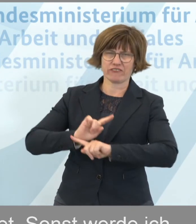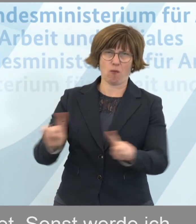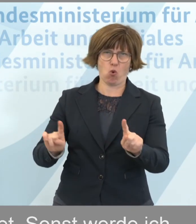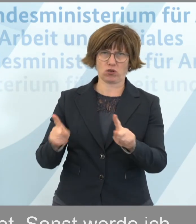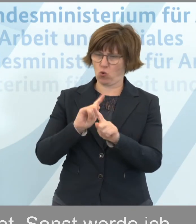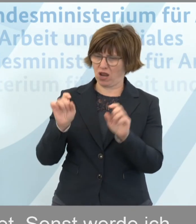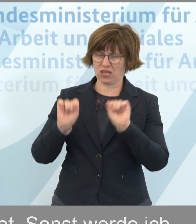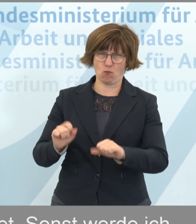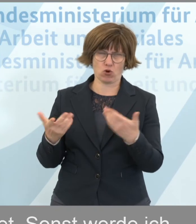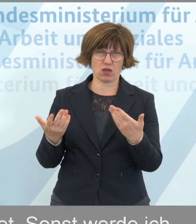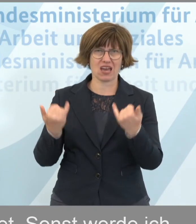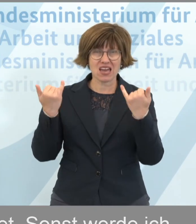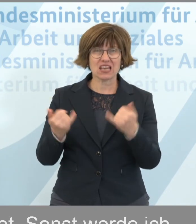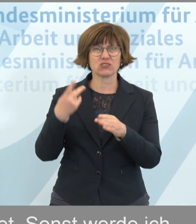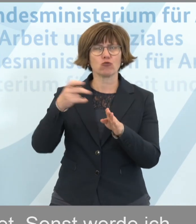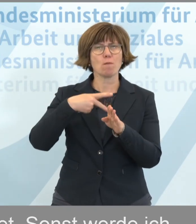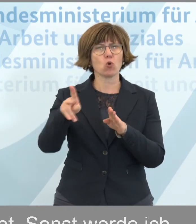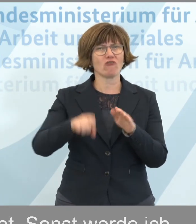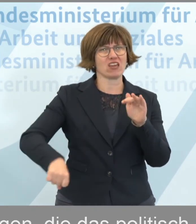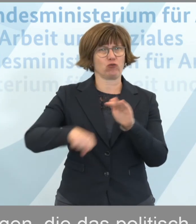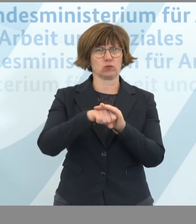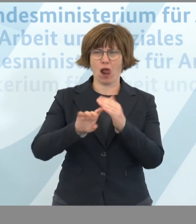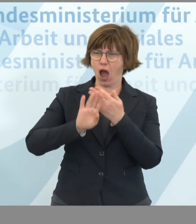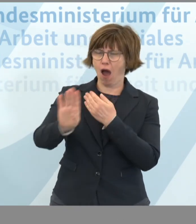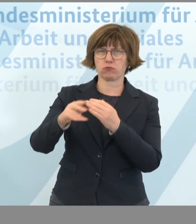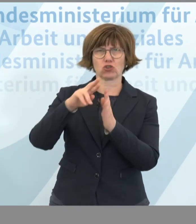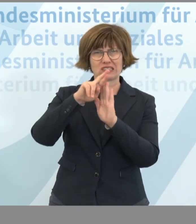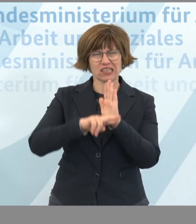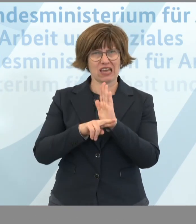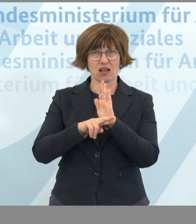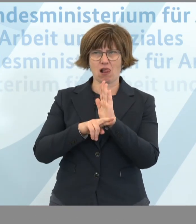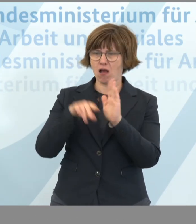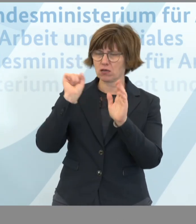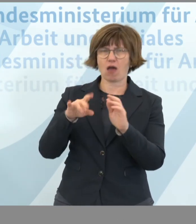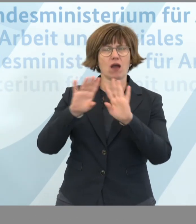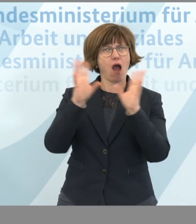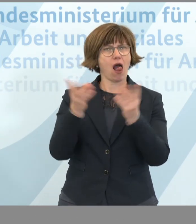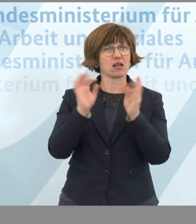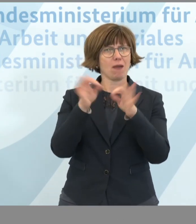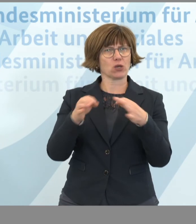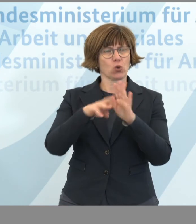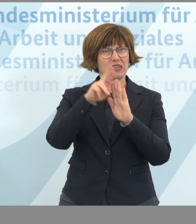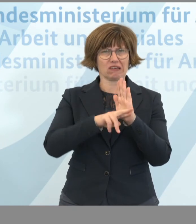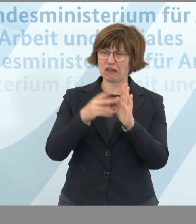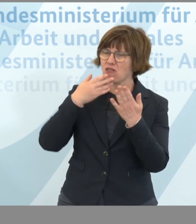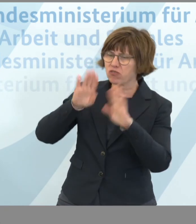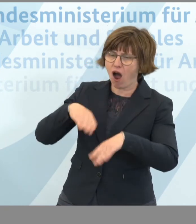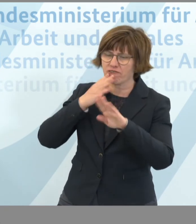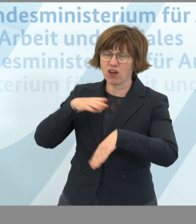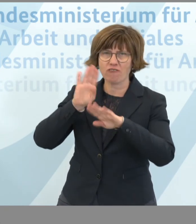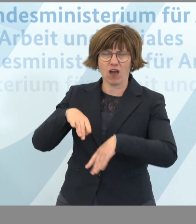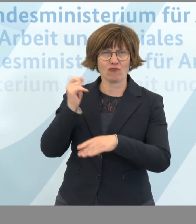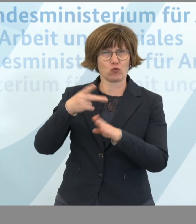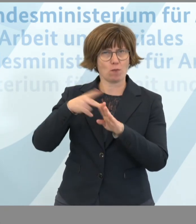nicht mehr ermöglichen. Wenn jetzt für Profikicker die Abstandsregelung oder die Ausübung der Allgemeinen möglichen Regeln eben doch möglich